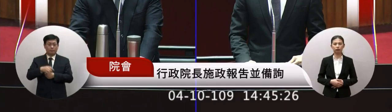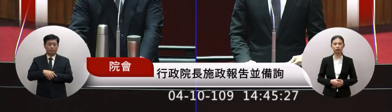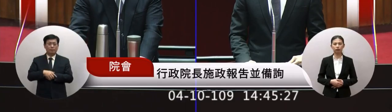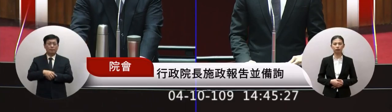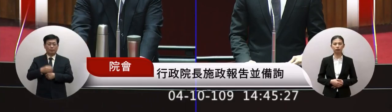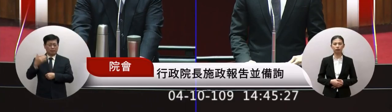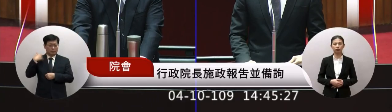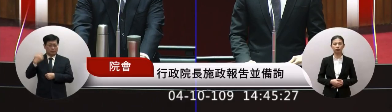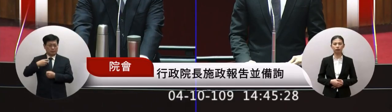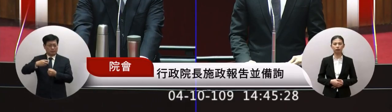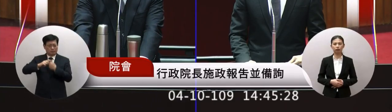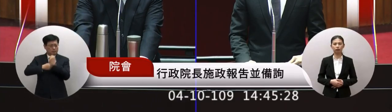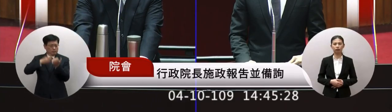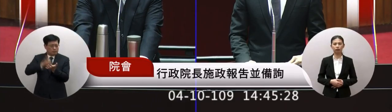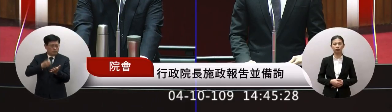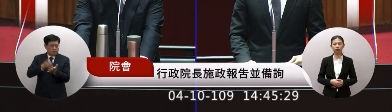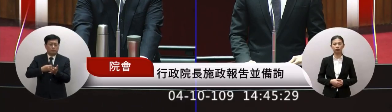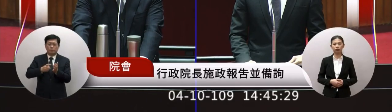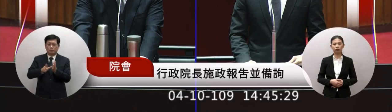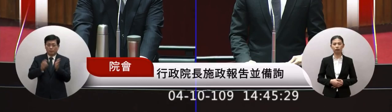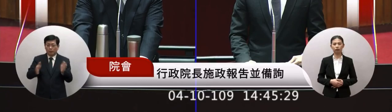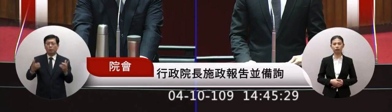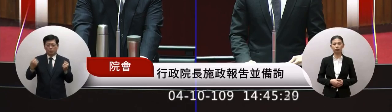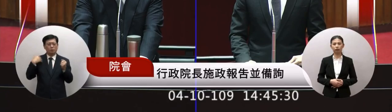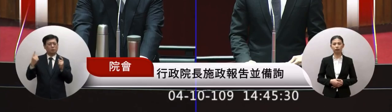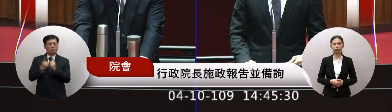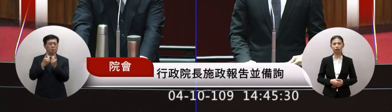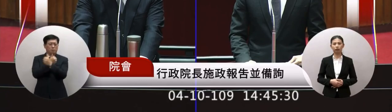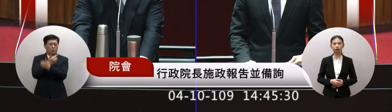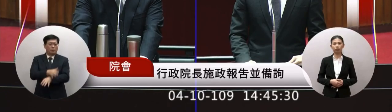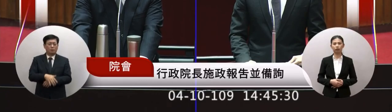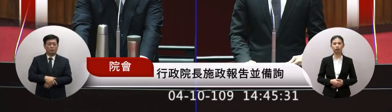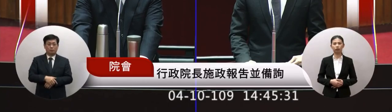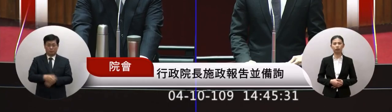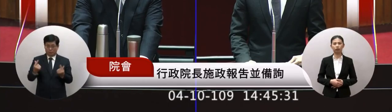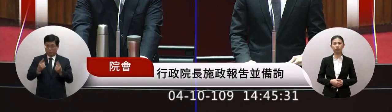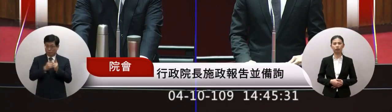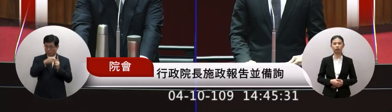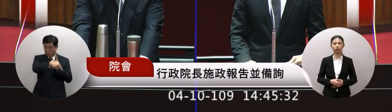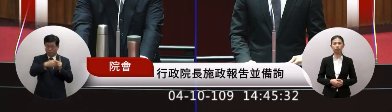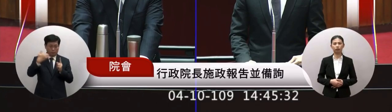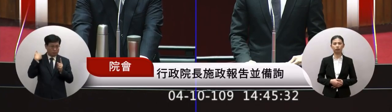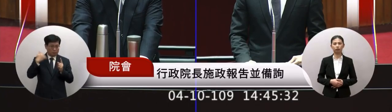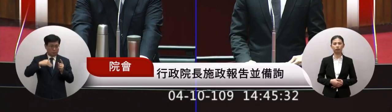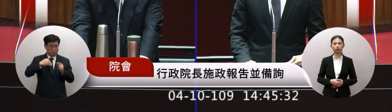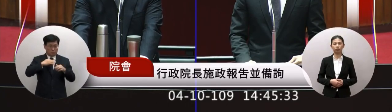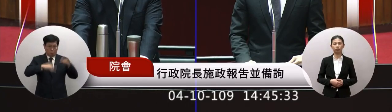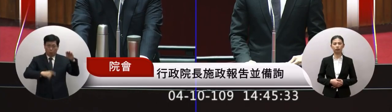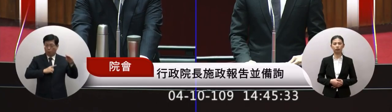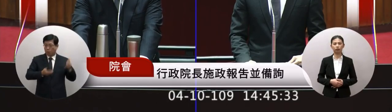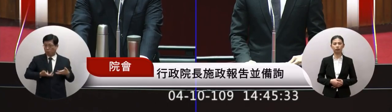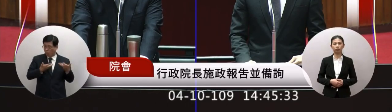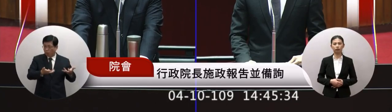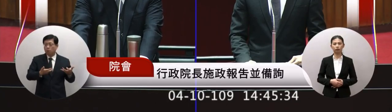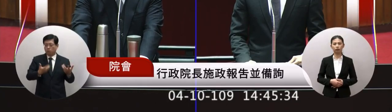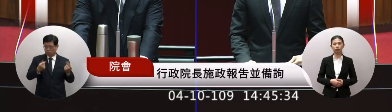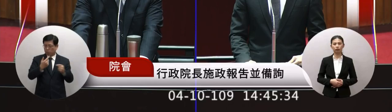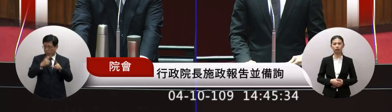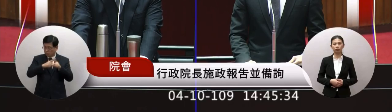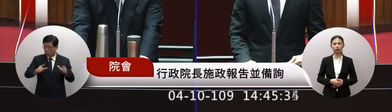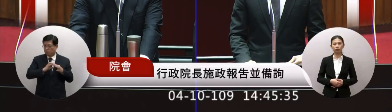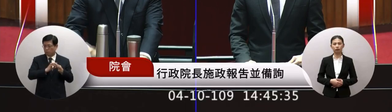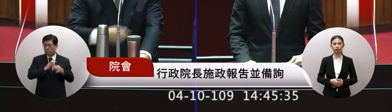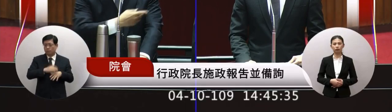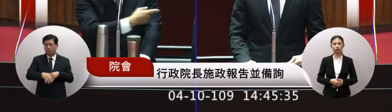概念的時代我們就後來領過所以尤其特別對這些前輩的犧牲我一定用最大的